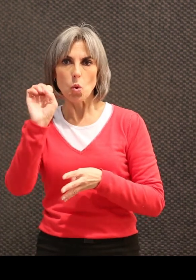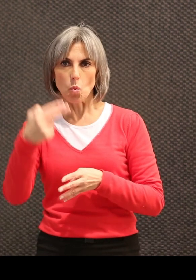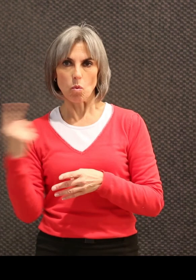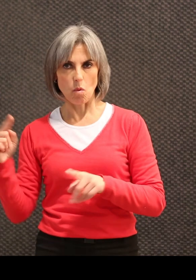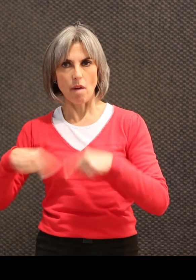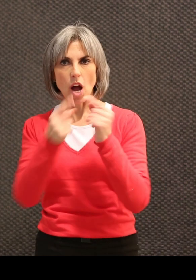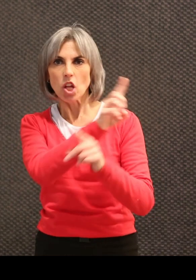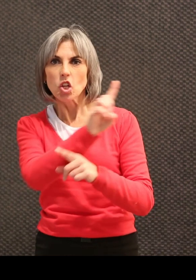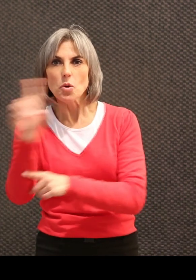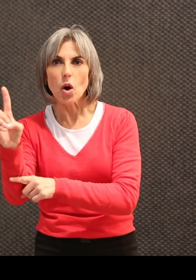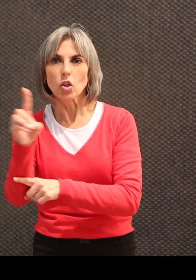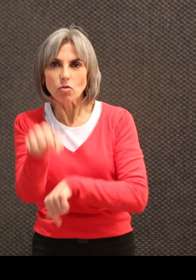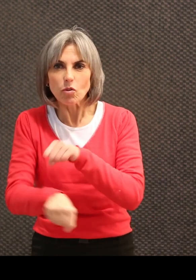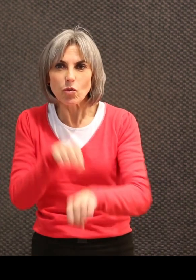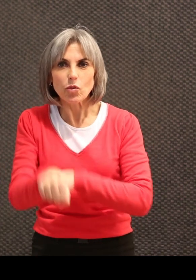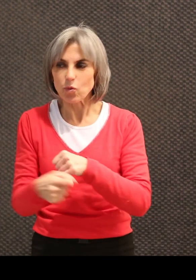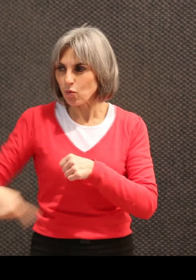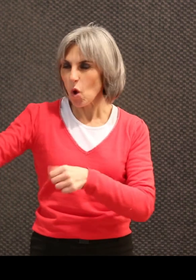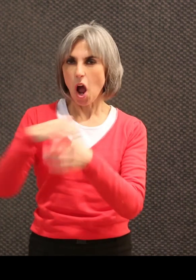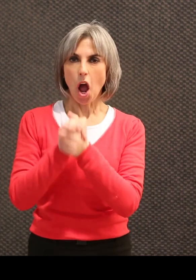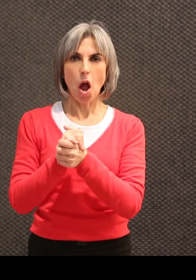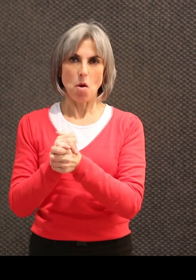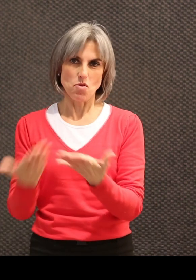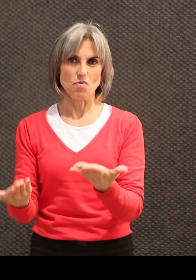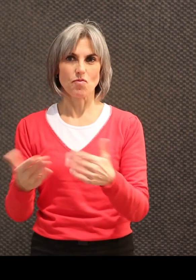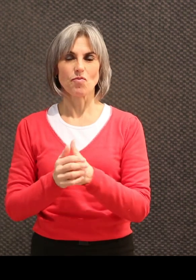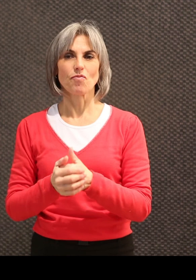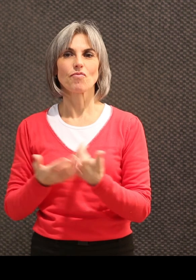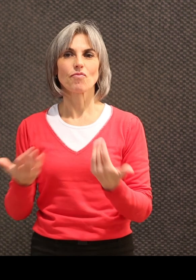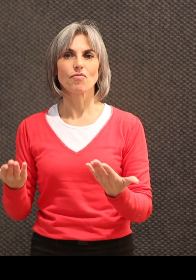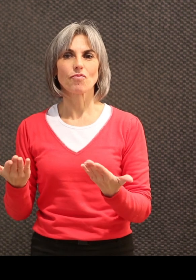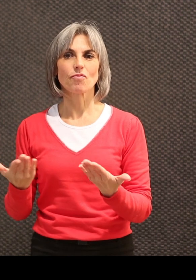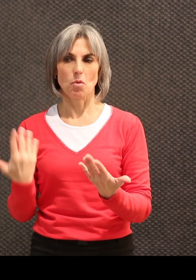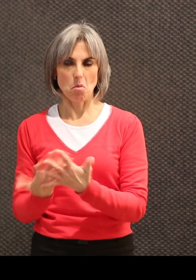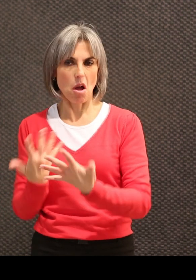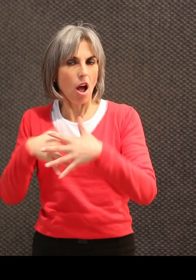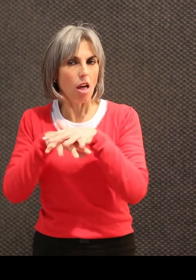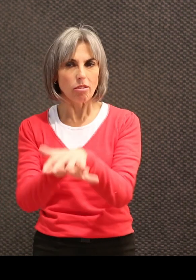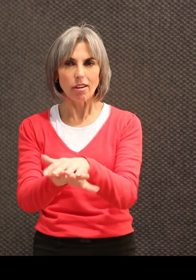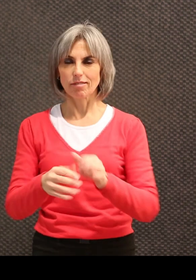il va, tous les dimanches, rouler à vélo avec ses amis qui sont valides. Il est totalement bien intégré.